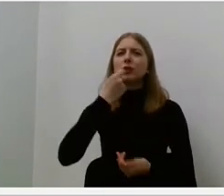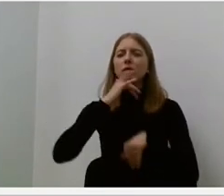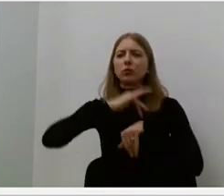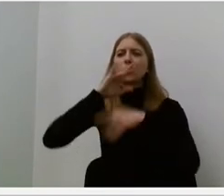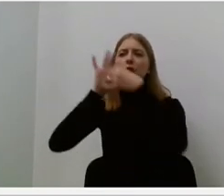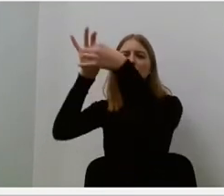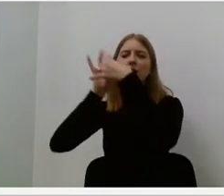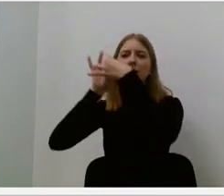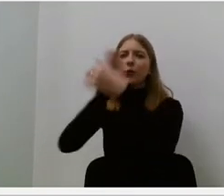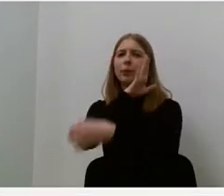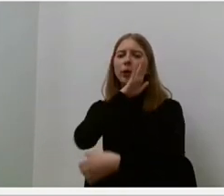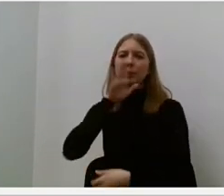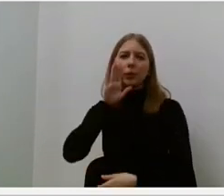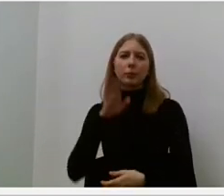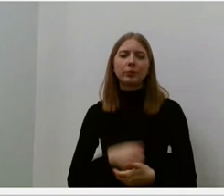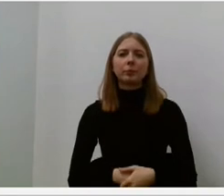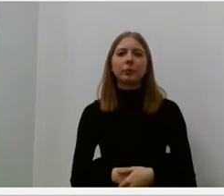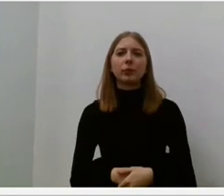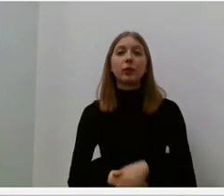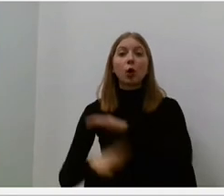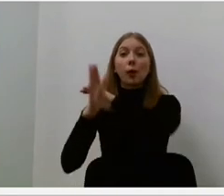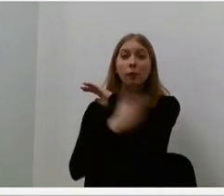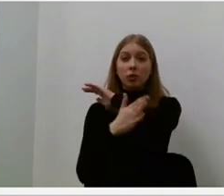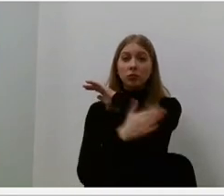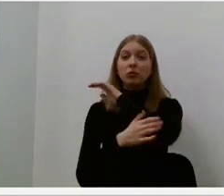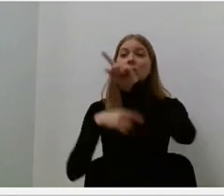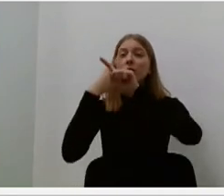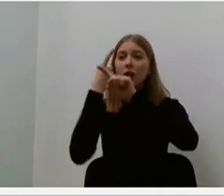Galiausiai paskutinė susitikima su mama. Liūdnas,